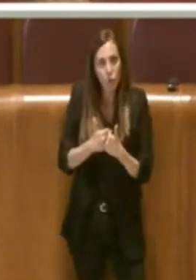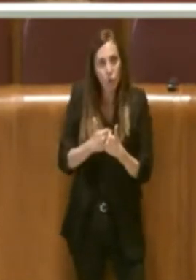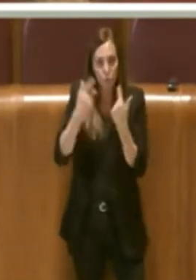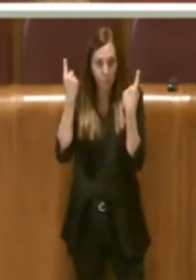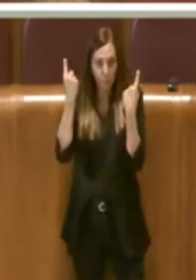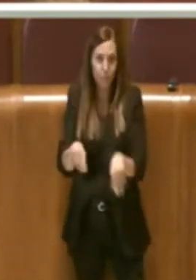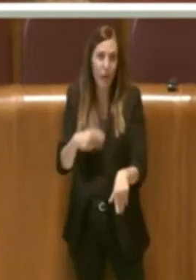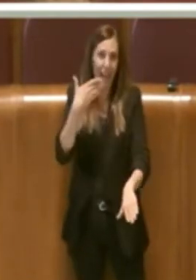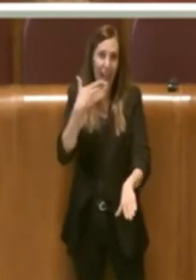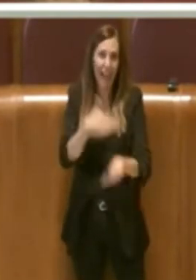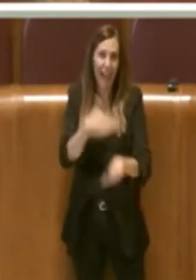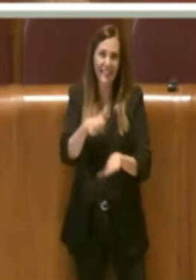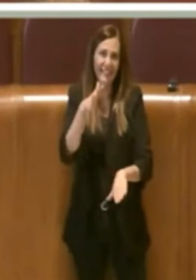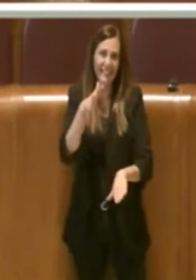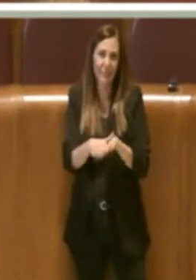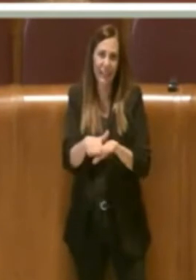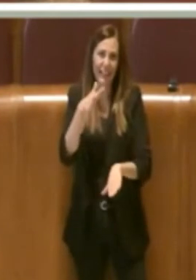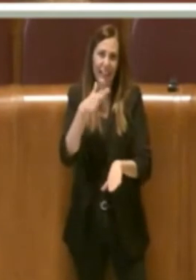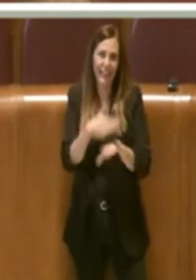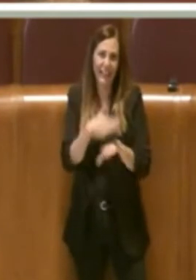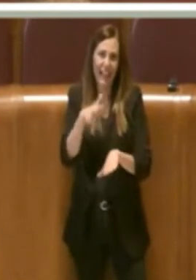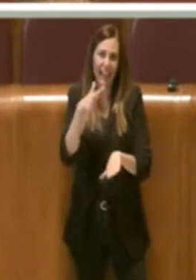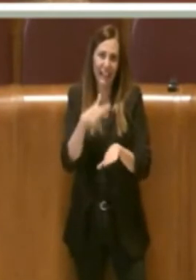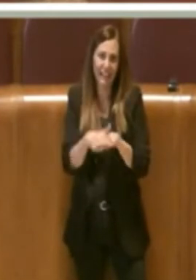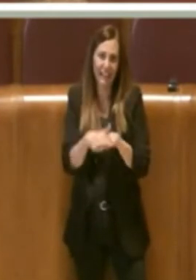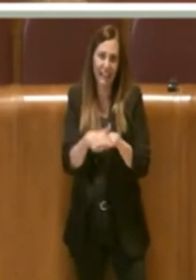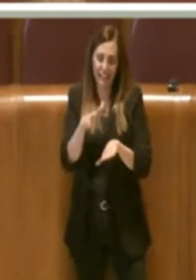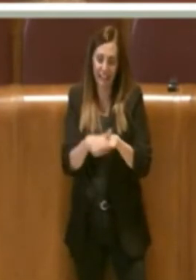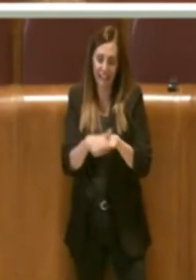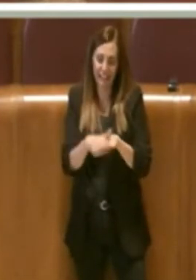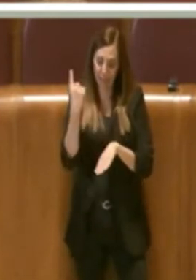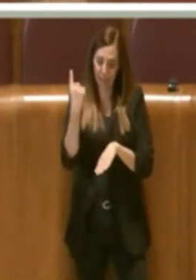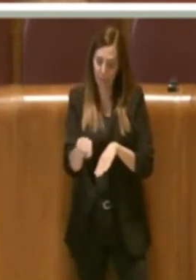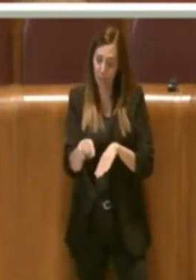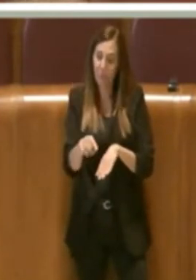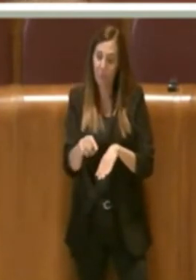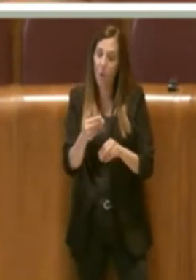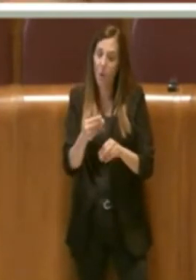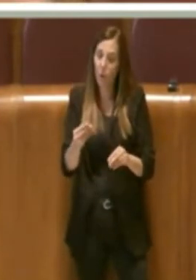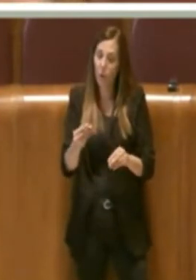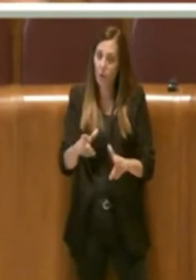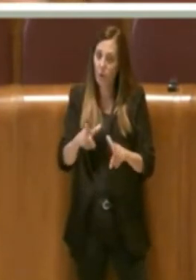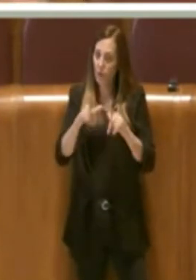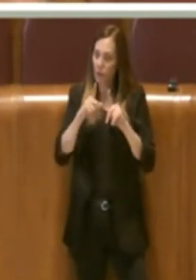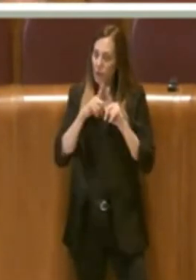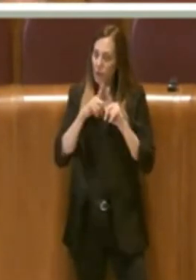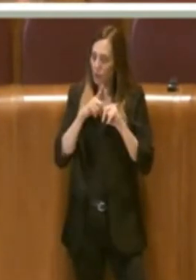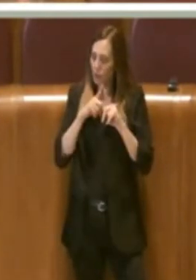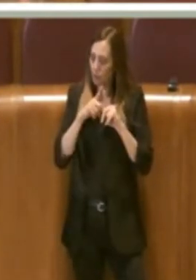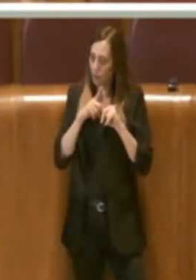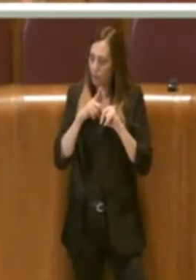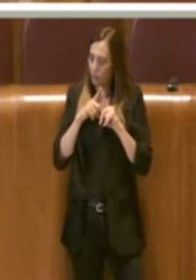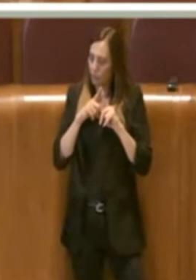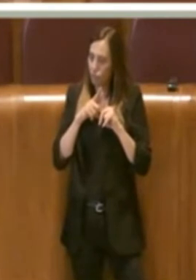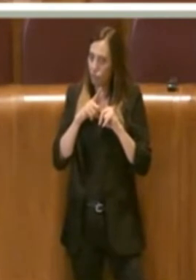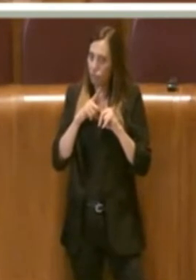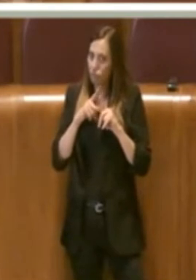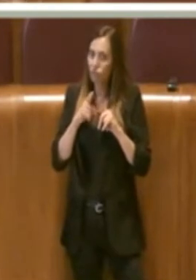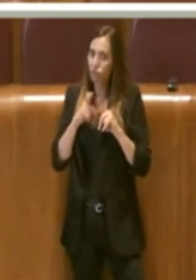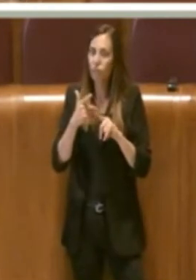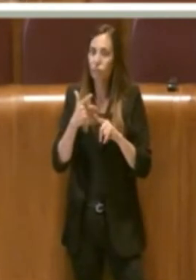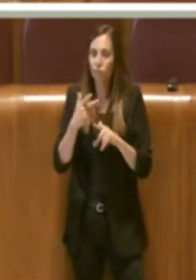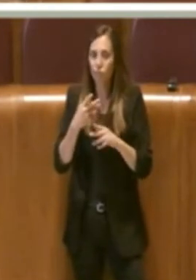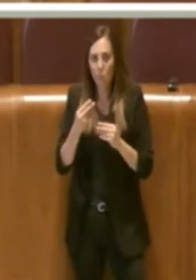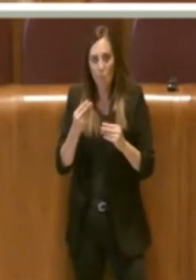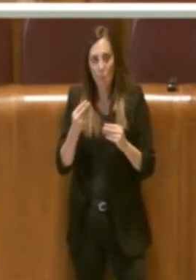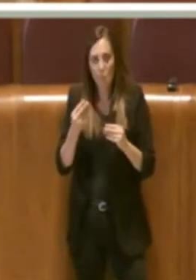esperienza è stata importante ma anche molto significativa per il